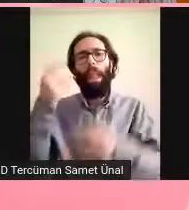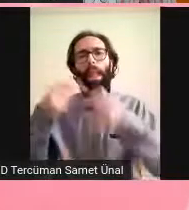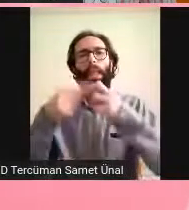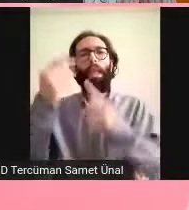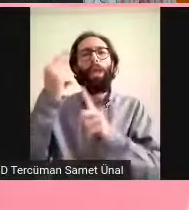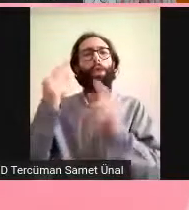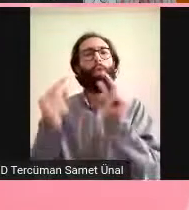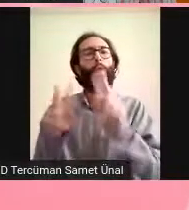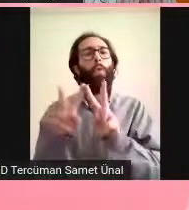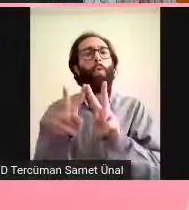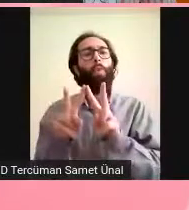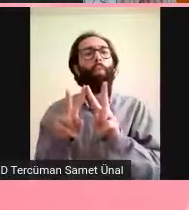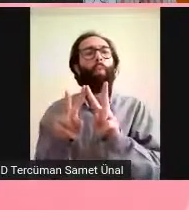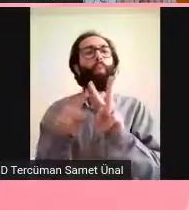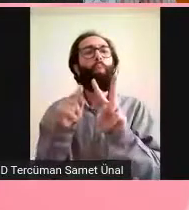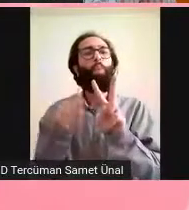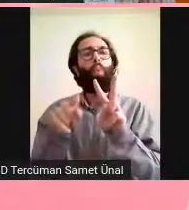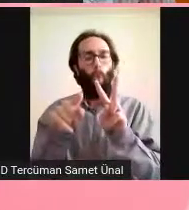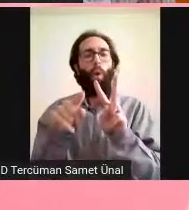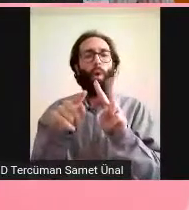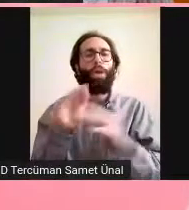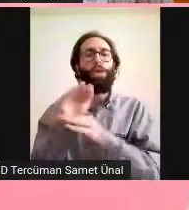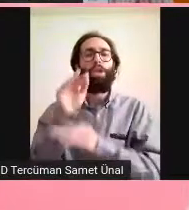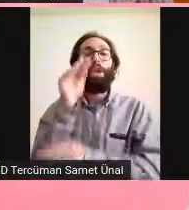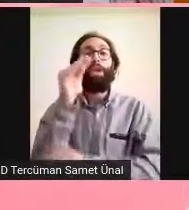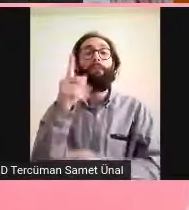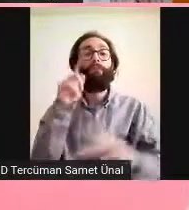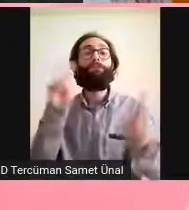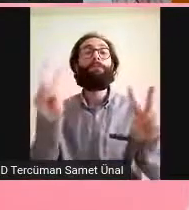Şimdi bu da yöntemlerle alakalı.